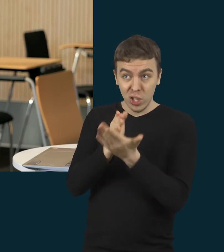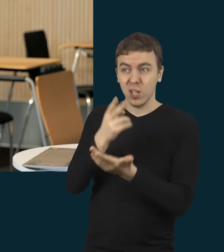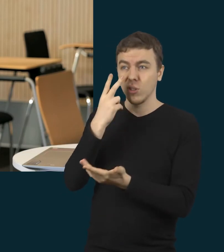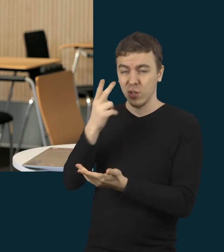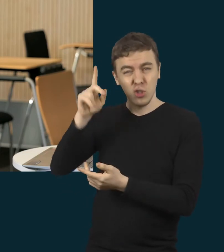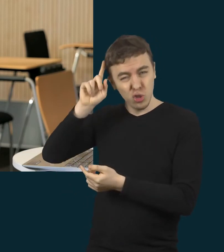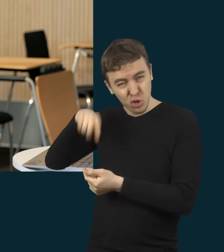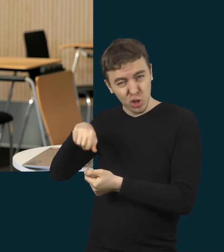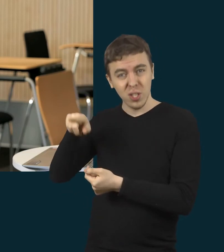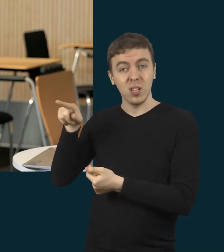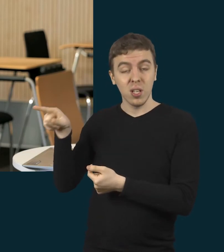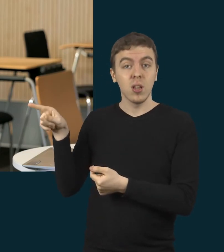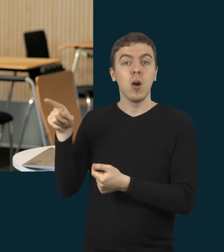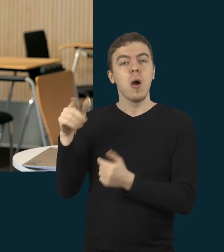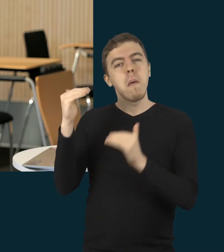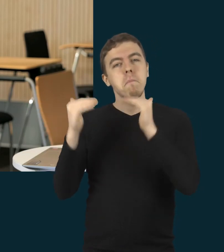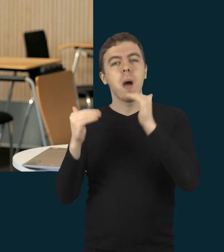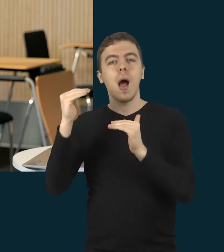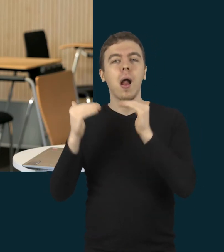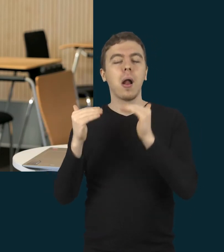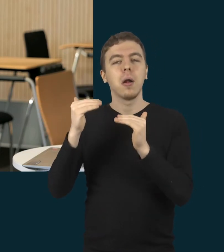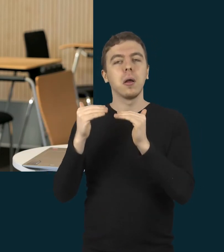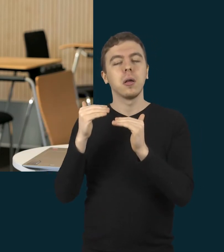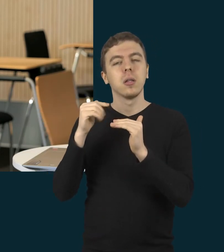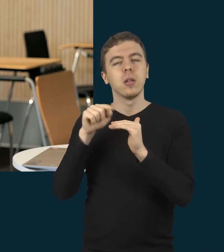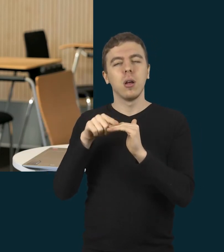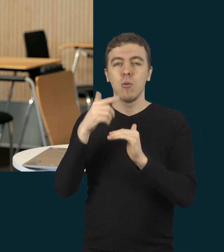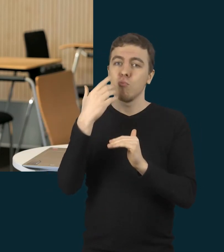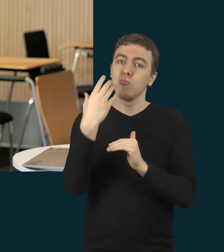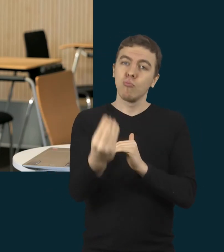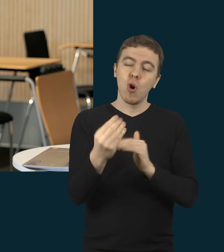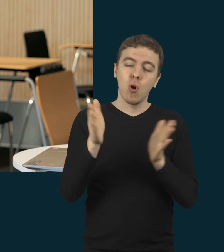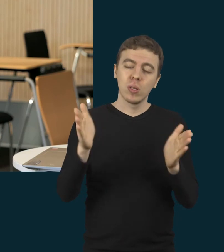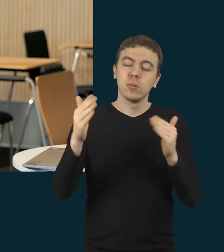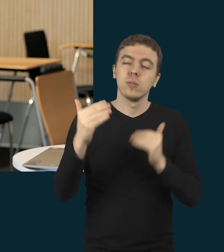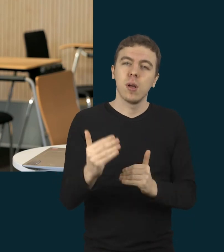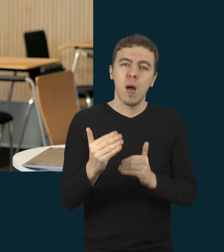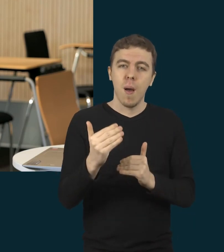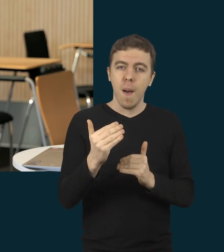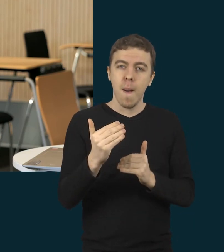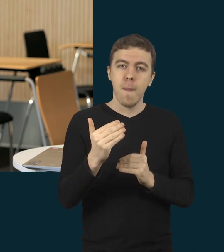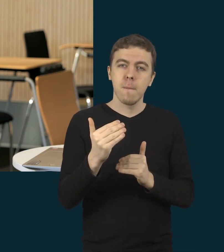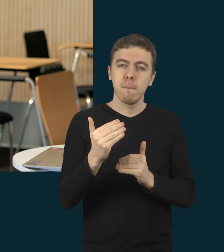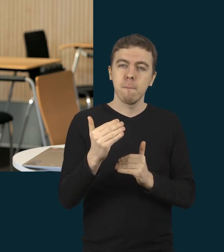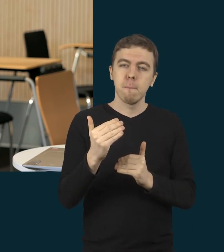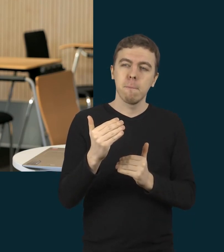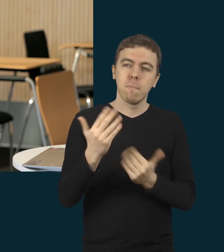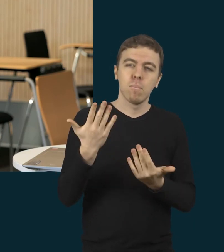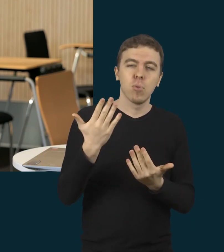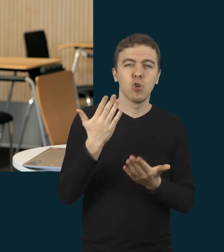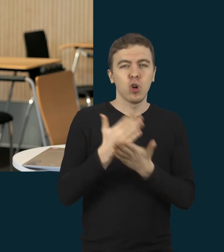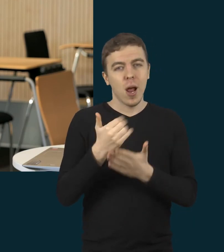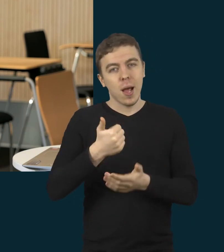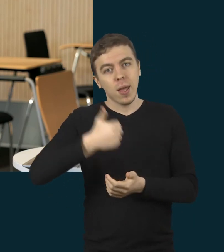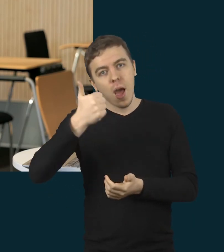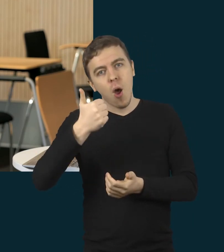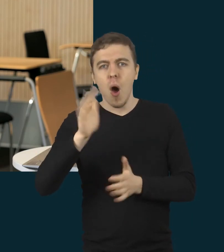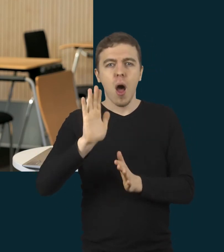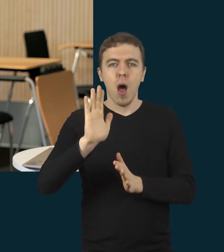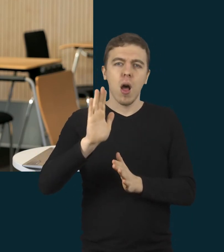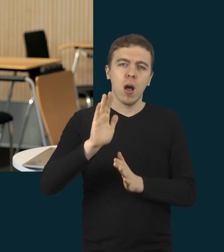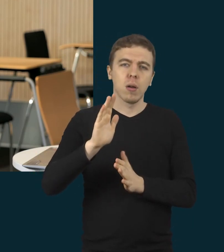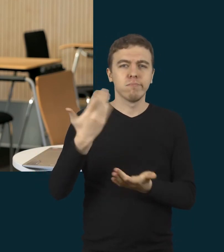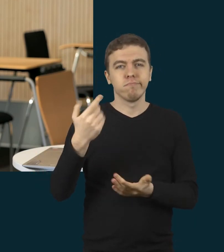palyginus su tais modeliais, ar matote savo modelį kažkokių tai pranuršumo arba trūkumo?